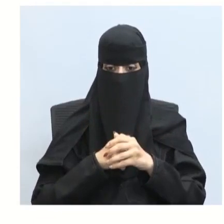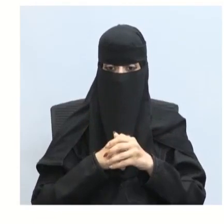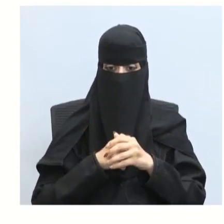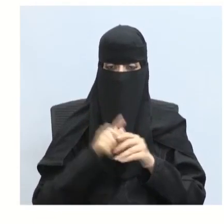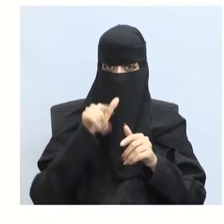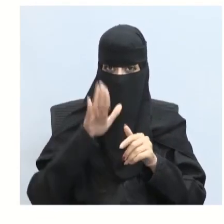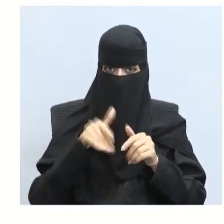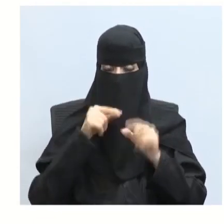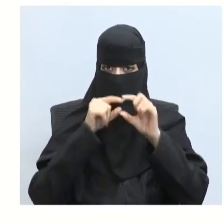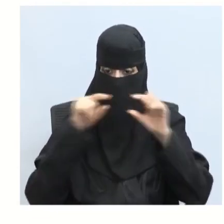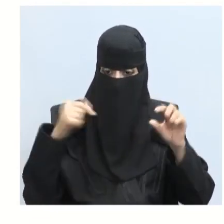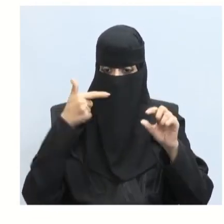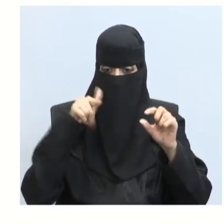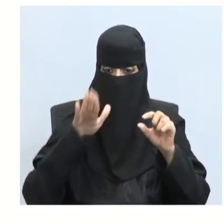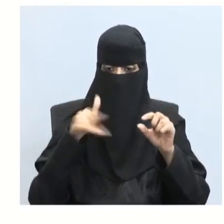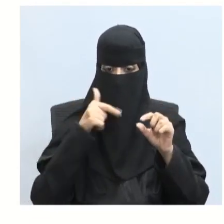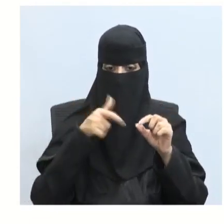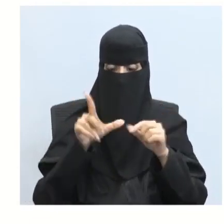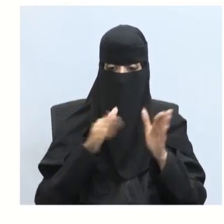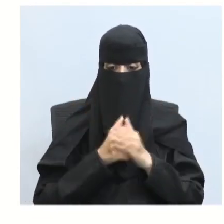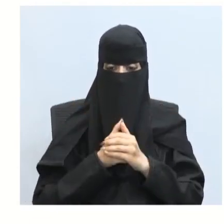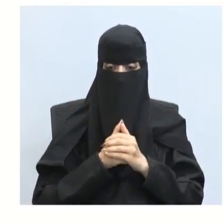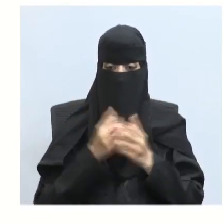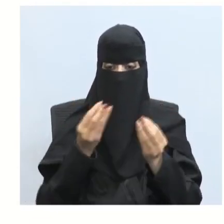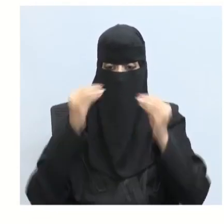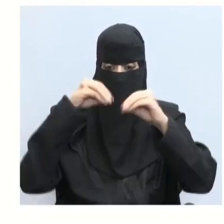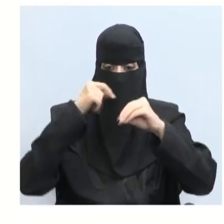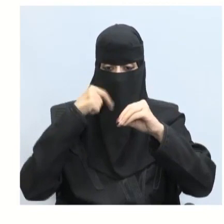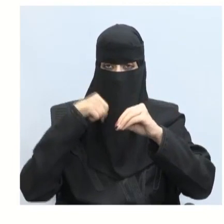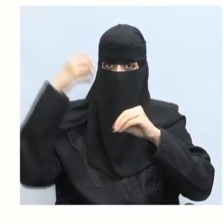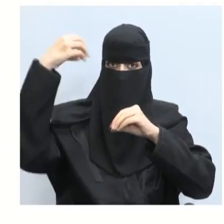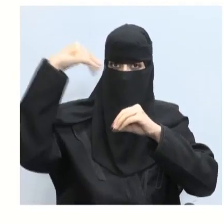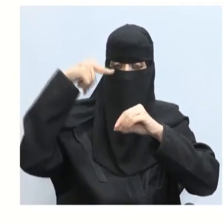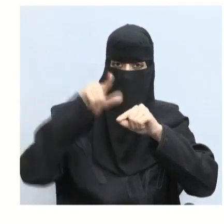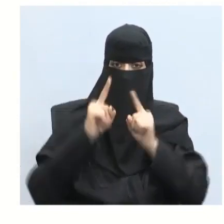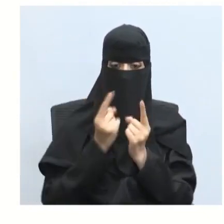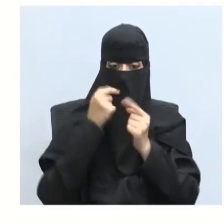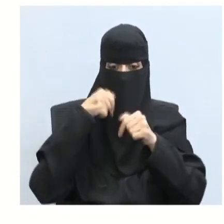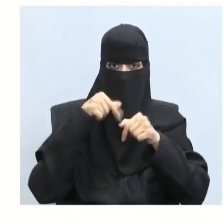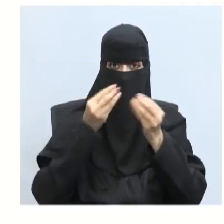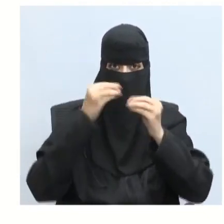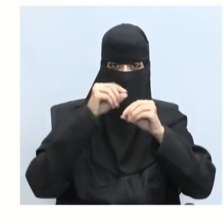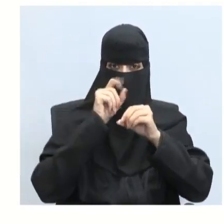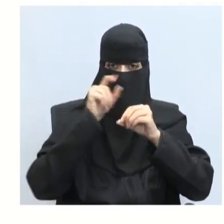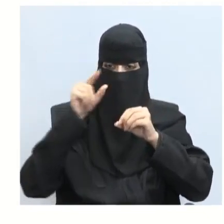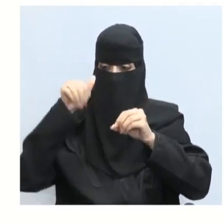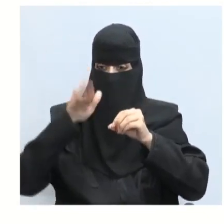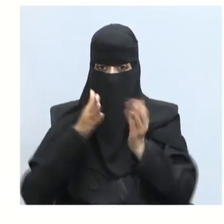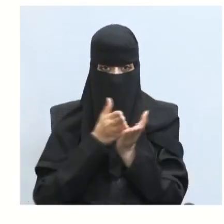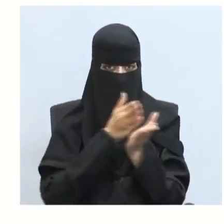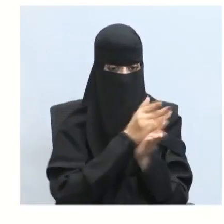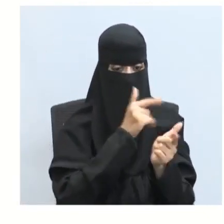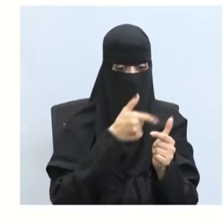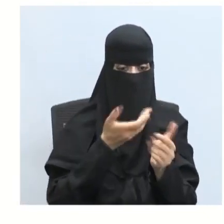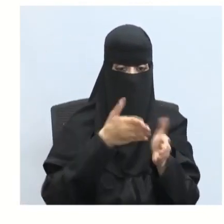يسمى العمودي على الجزيئات الضوء العادي يحتوي على موجات تتذبذب في كل اتجاه